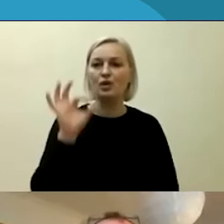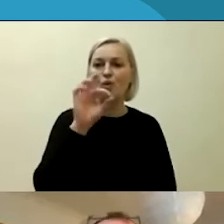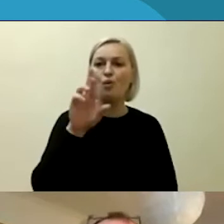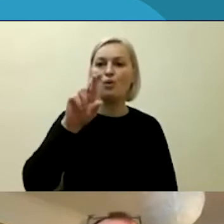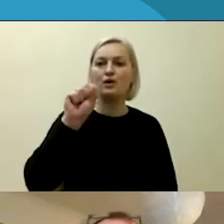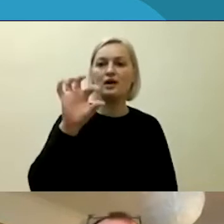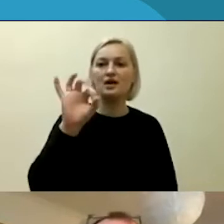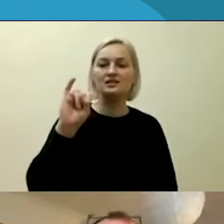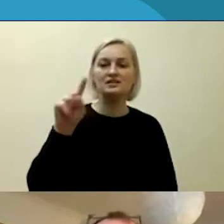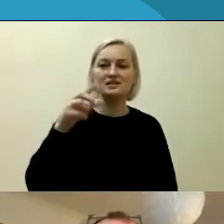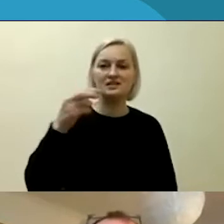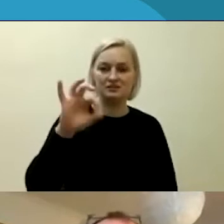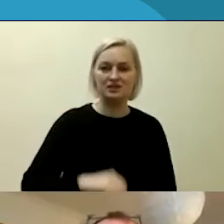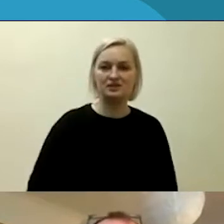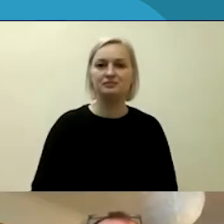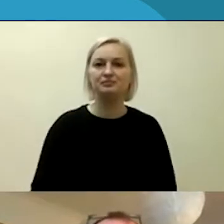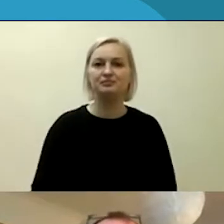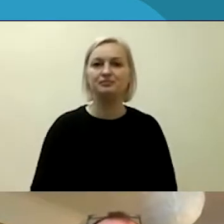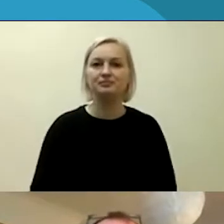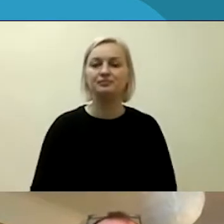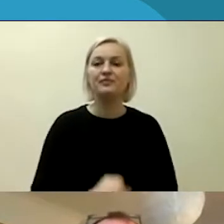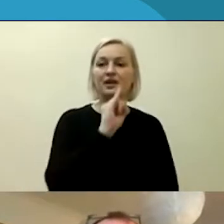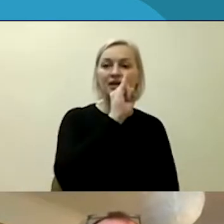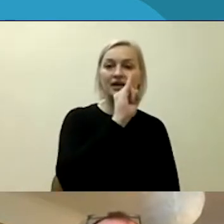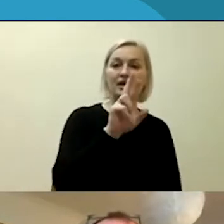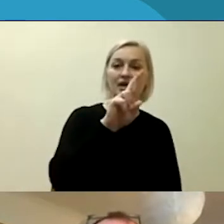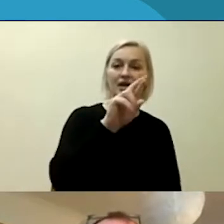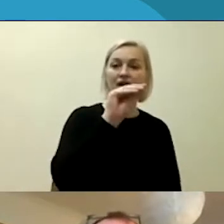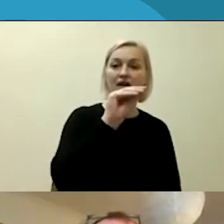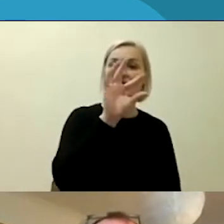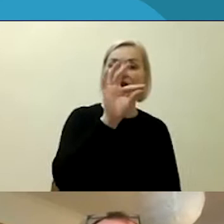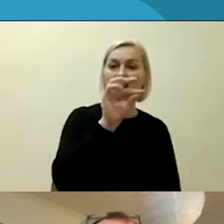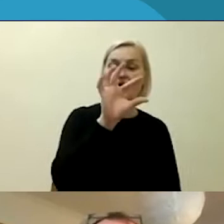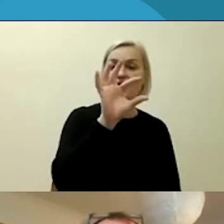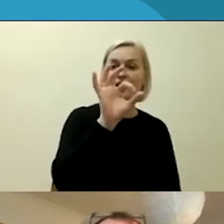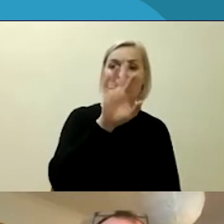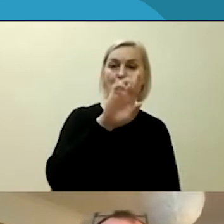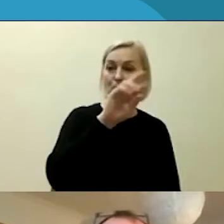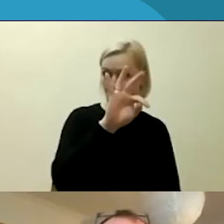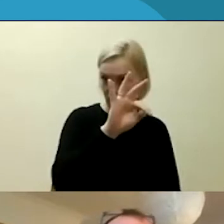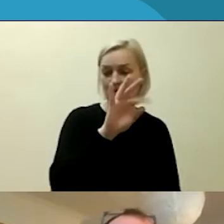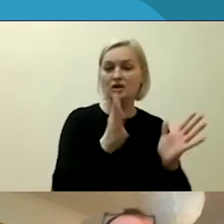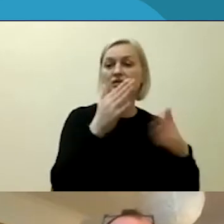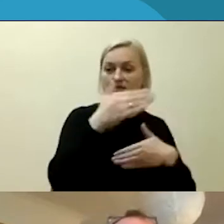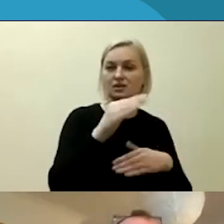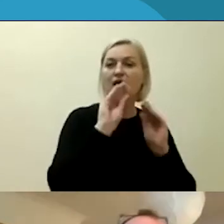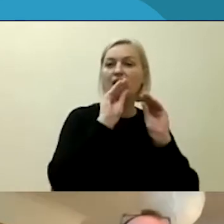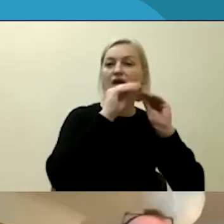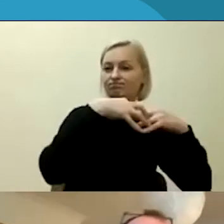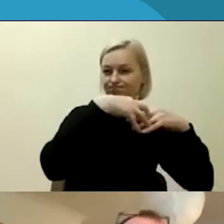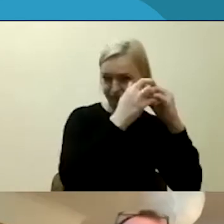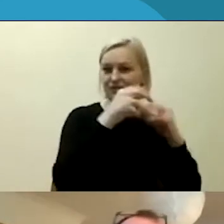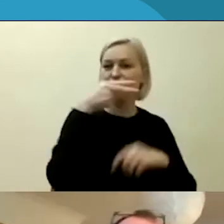Tad Air Report platforma buvo sukurta 2013 metais. Ir